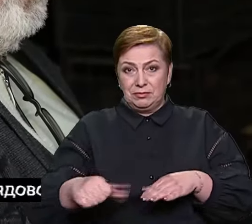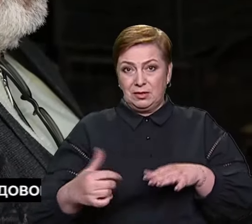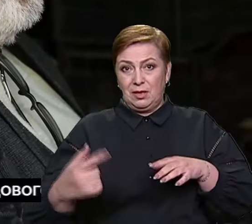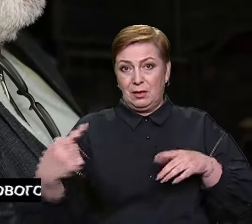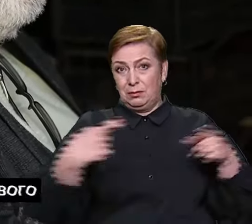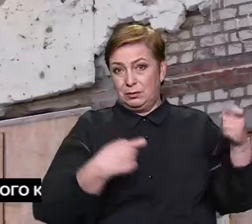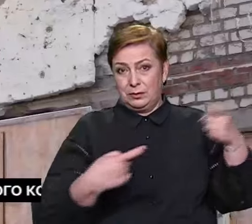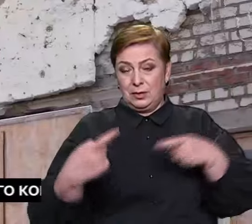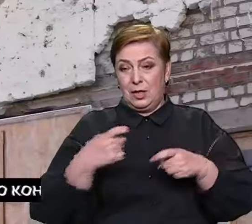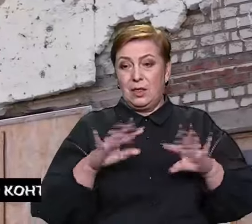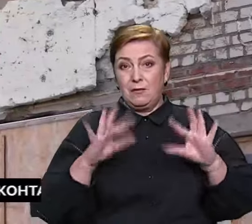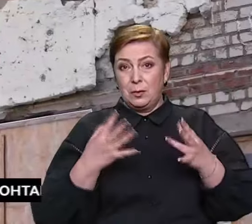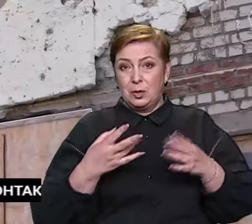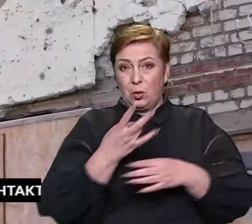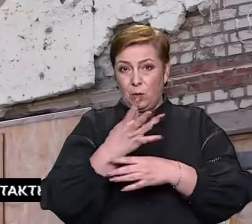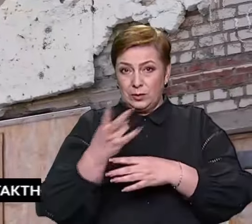облаштував підвал.